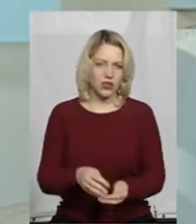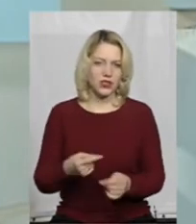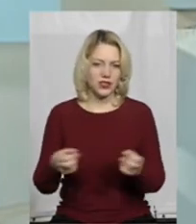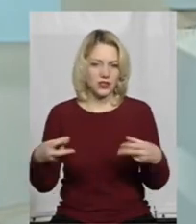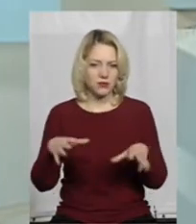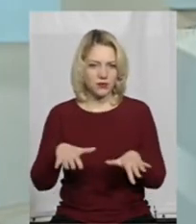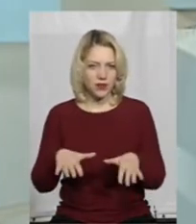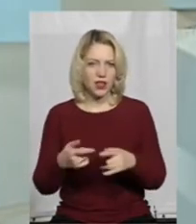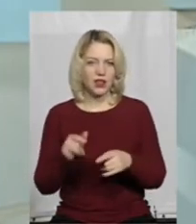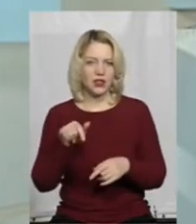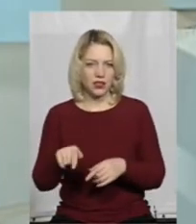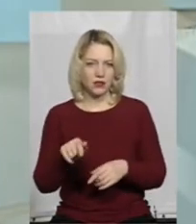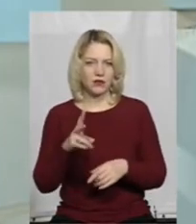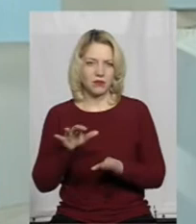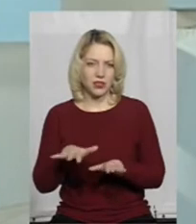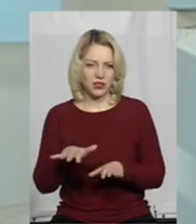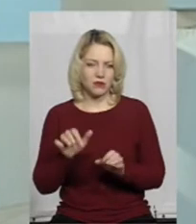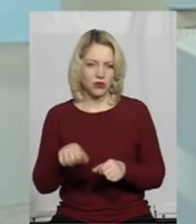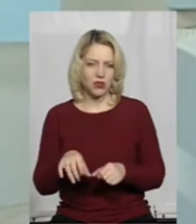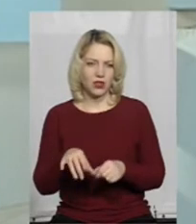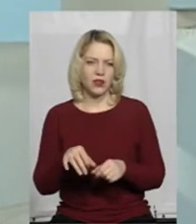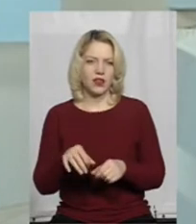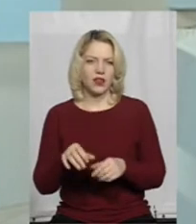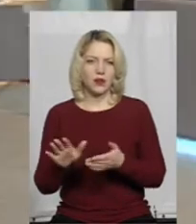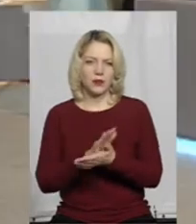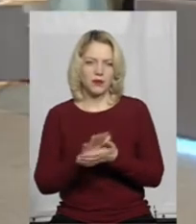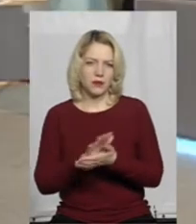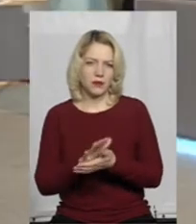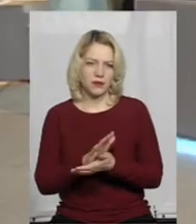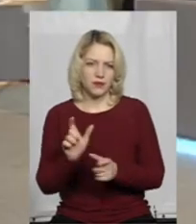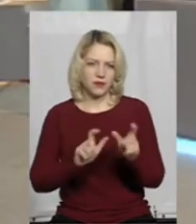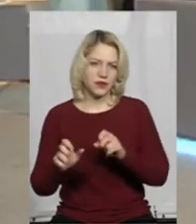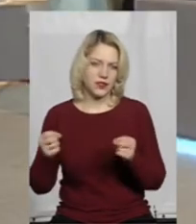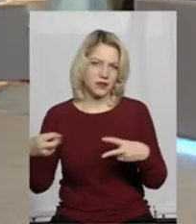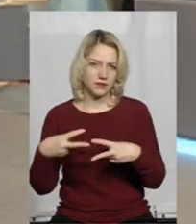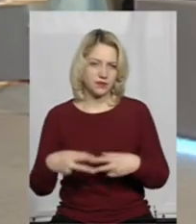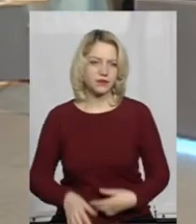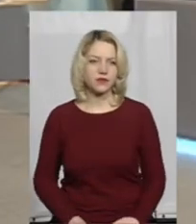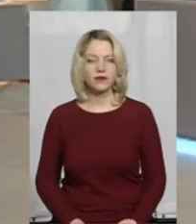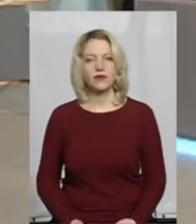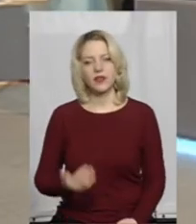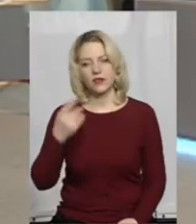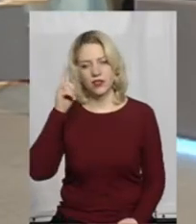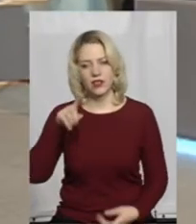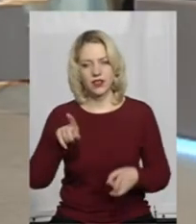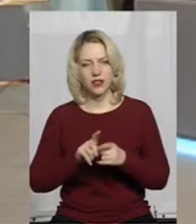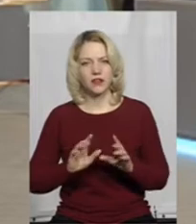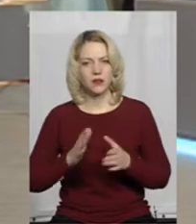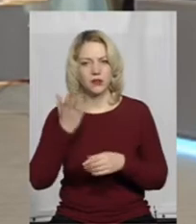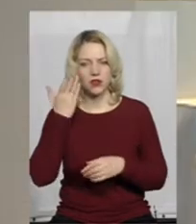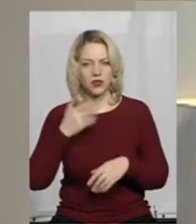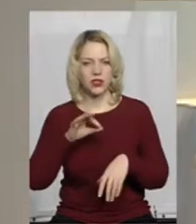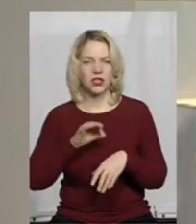І на місці його, скажімо, захоронення провести дезінфекцію. Таким чином. Ну, ви знаєте про такі випадки, коли